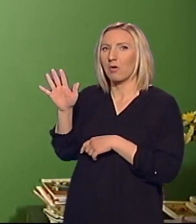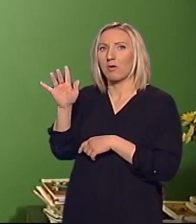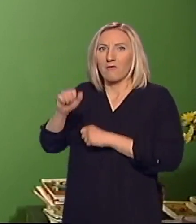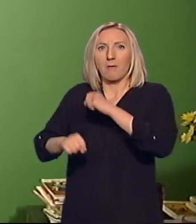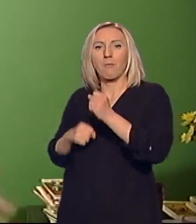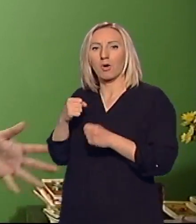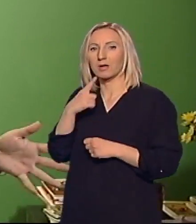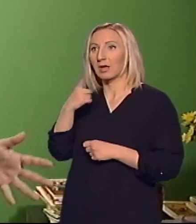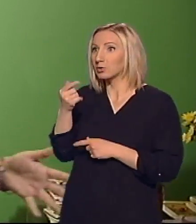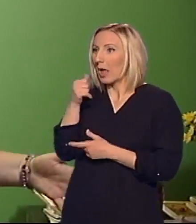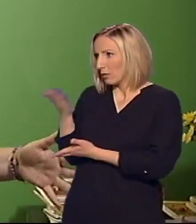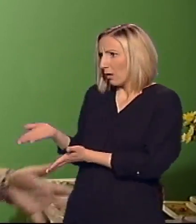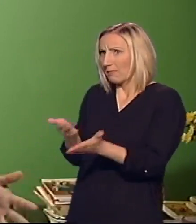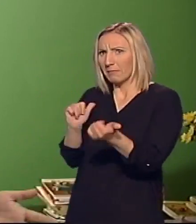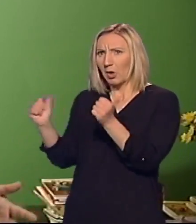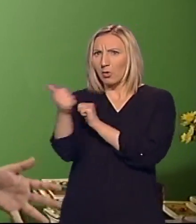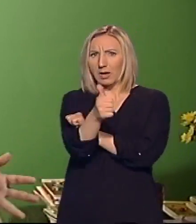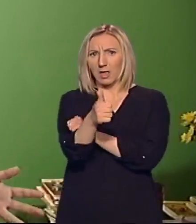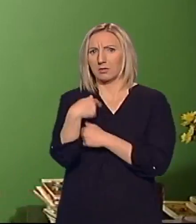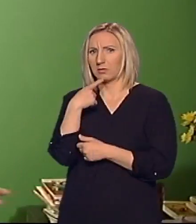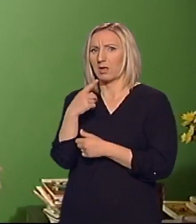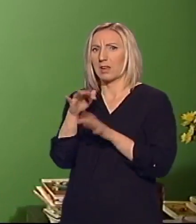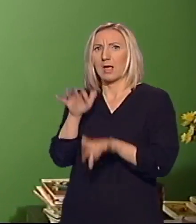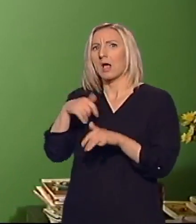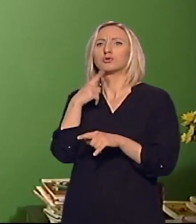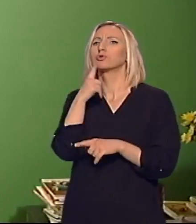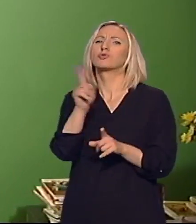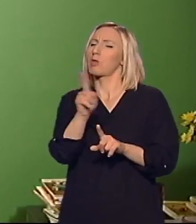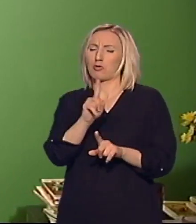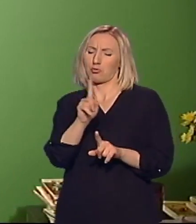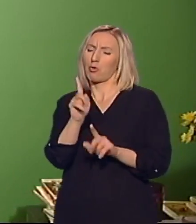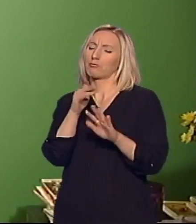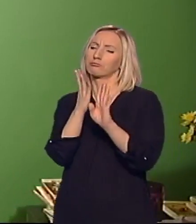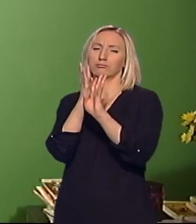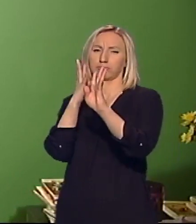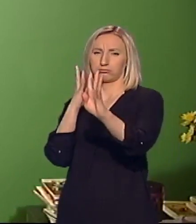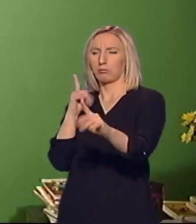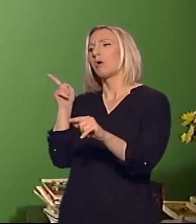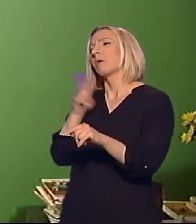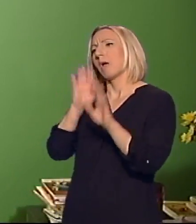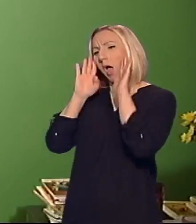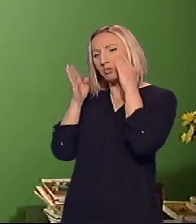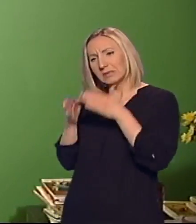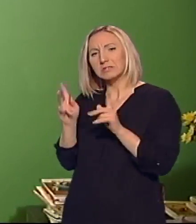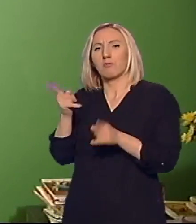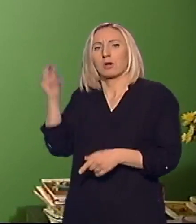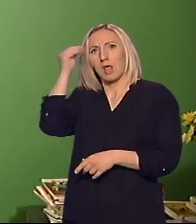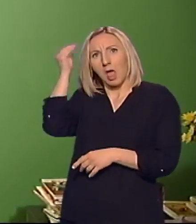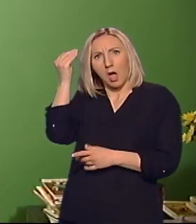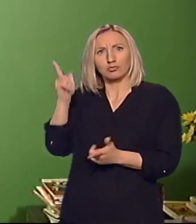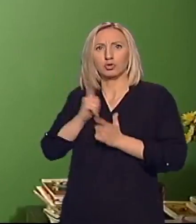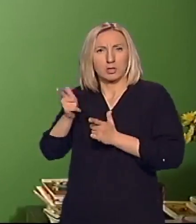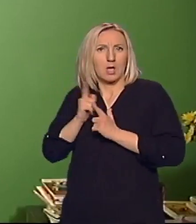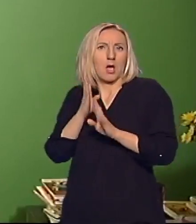pokrete nama. Kažu, evo ćete vi preko reda glede na kasu. Ja kažem, ne, ne, sve je u redu. On ima autizam. On prosto mora da se nauči i da